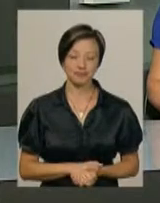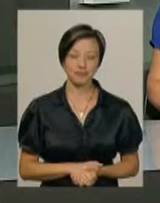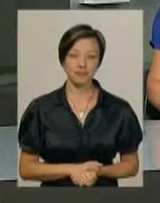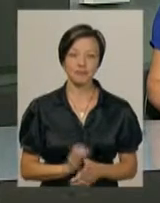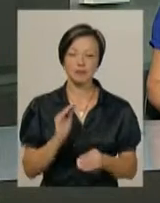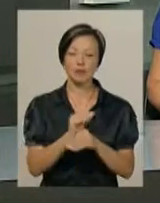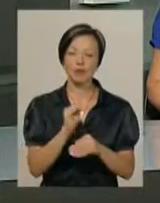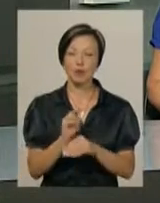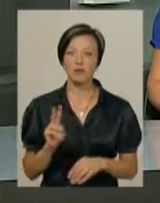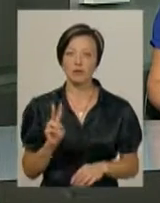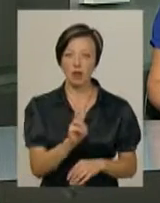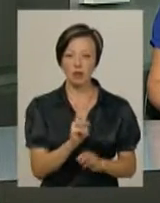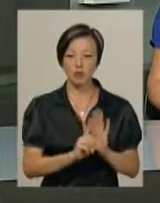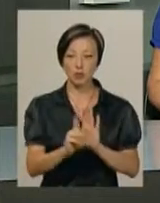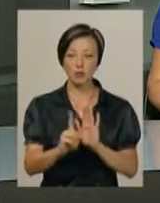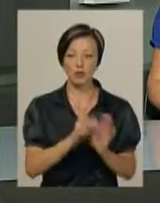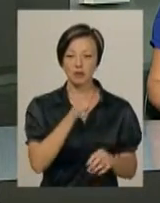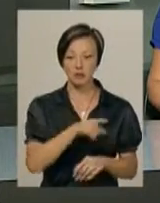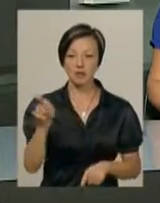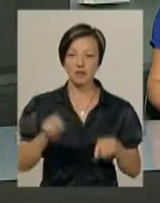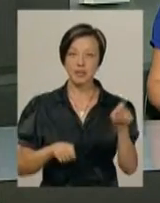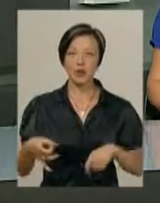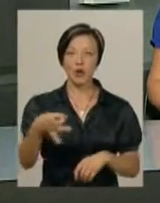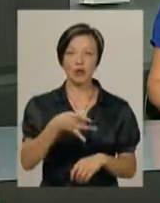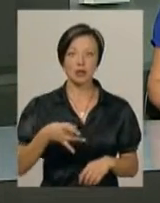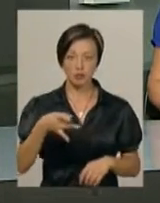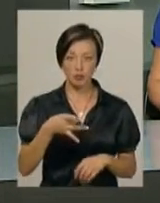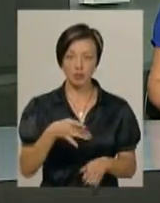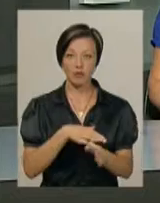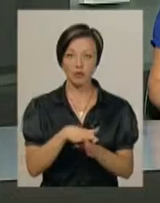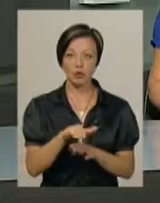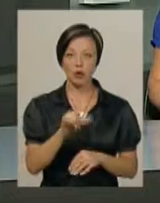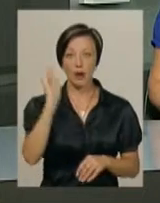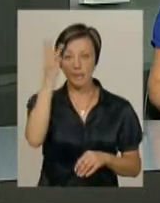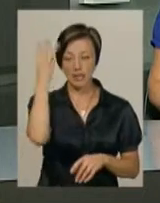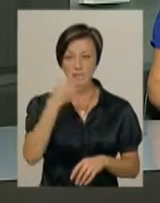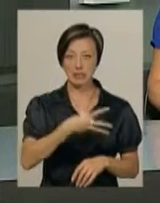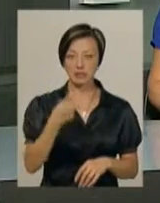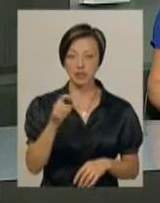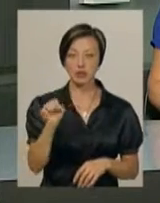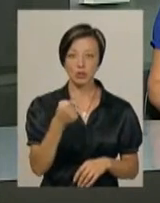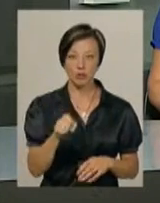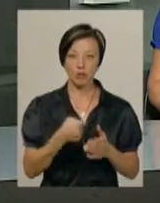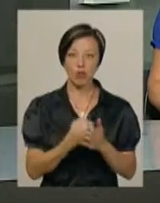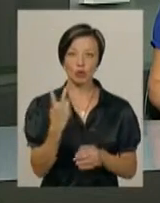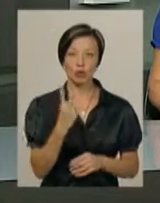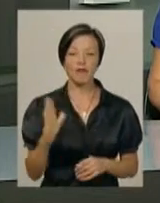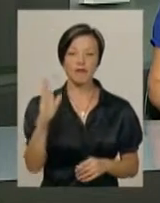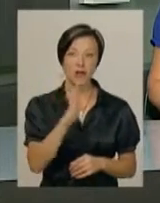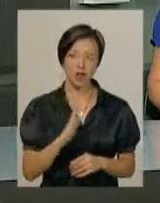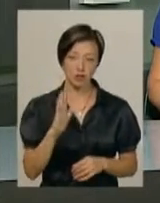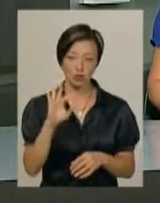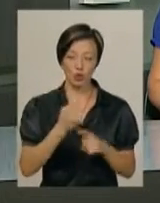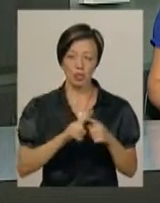Додаткові тролейбуси курсуватимуть під час фестивалю «Республіка». Він, нагадаю, відбудеться у Хмельницькому з 31 серпня по 2 вересня.